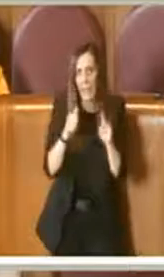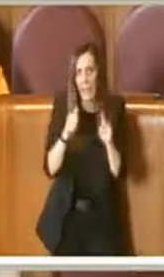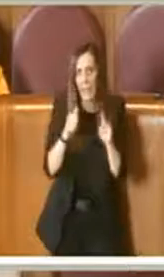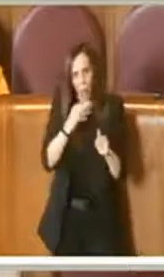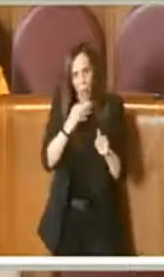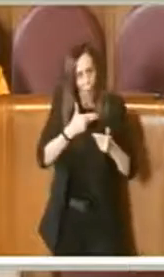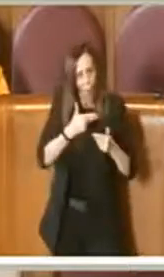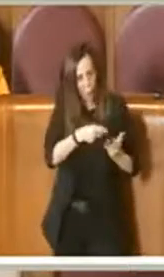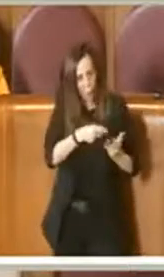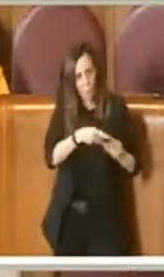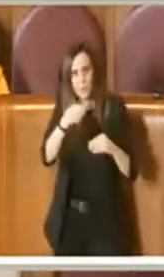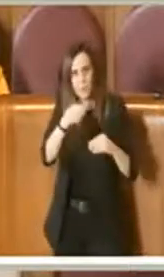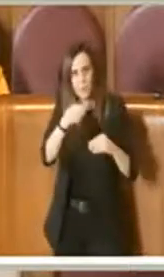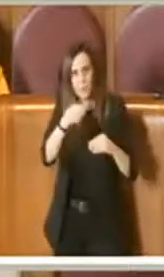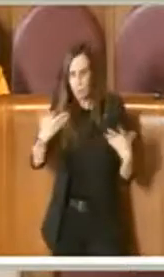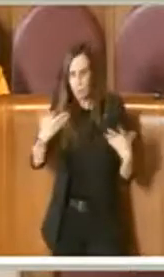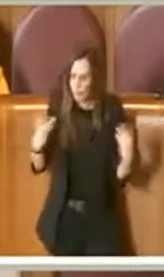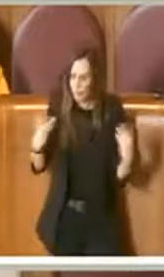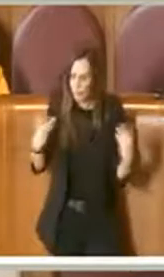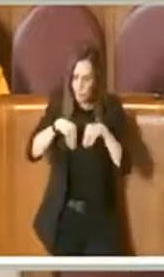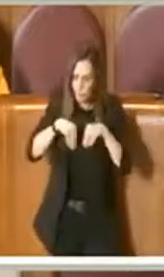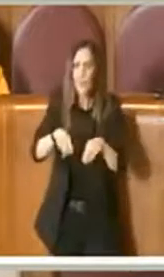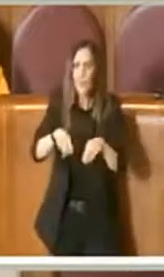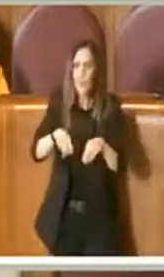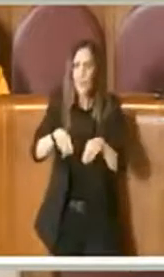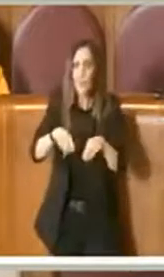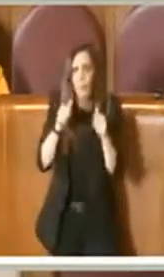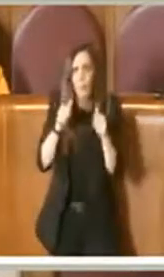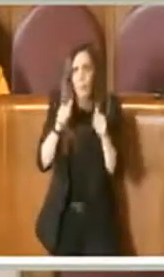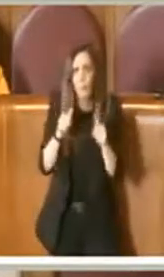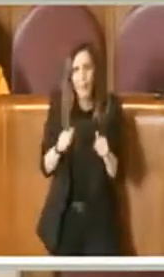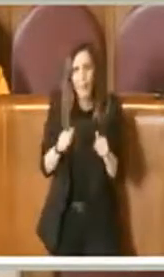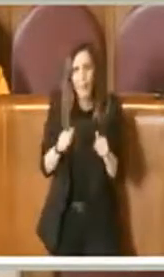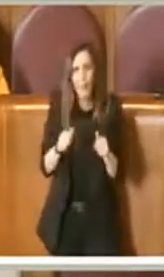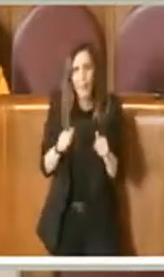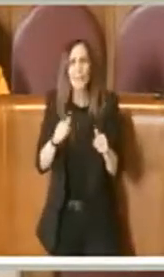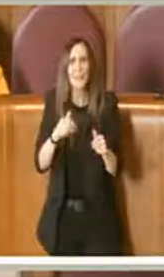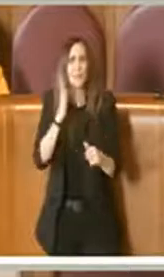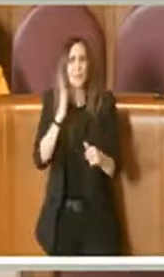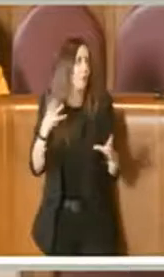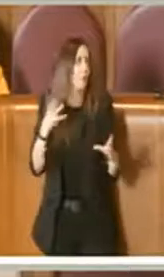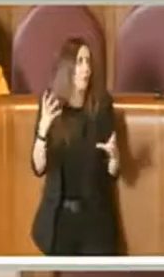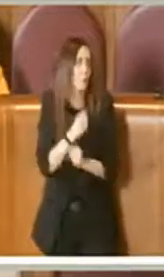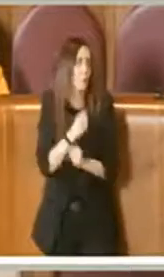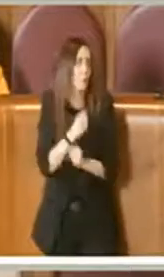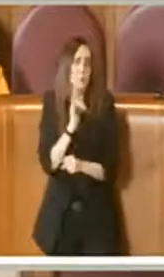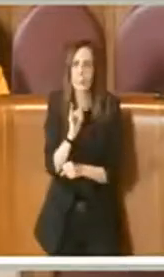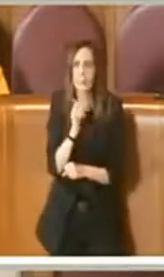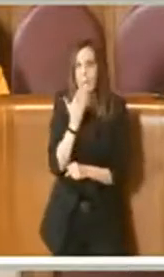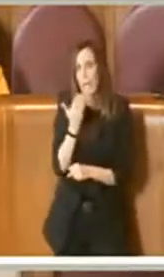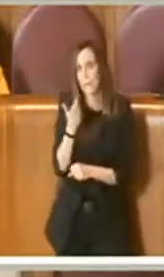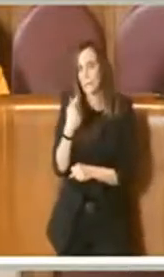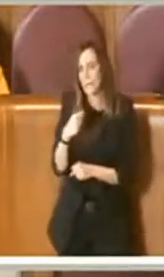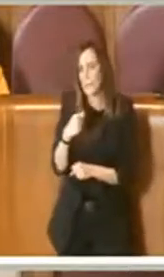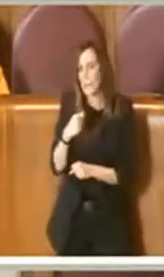pubblico, ma nel caso in cui lo vince un privato... Si avvia a concludere, consigliere. Sì, grazie, Presidente.